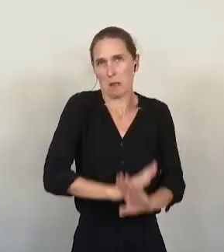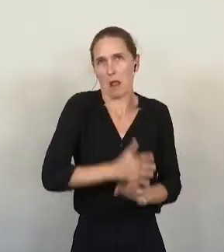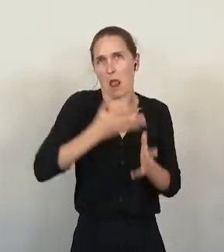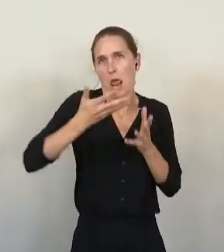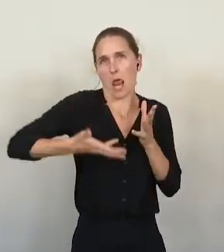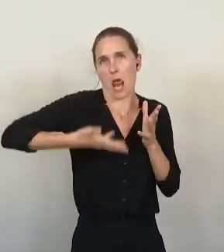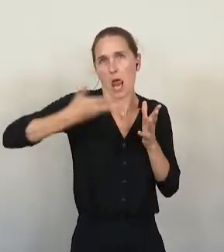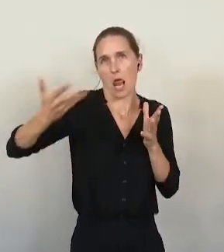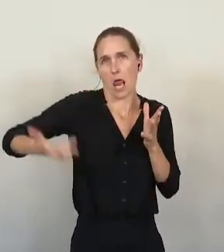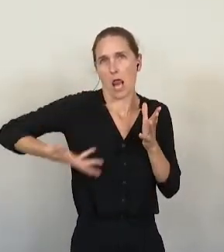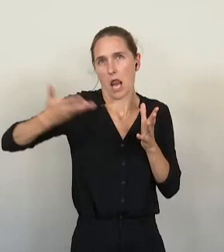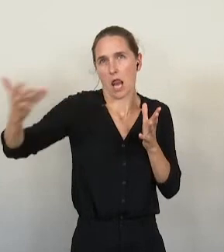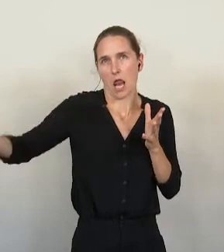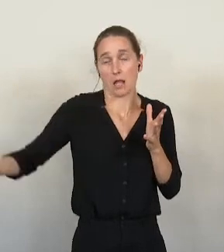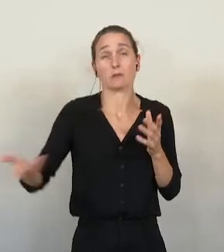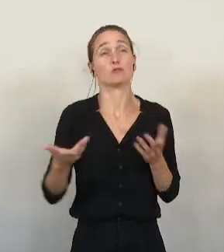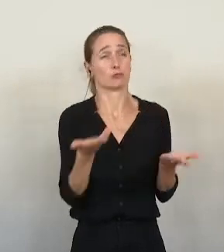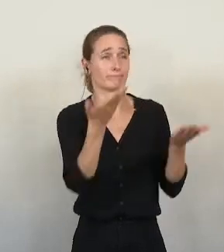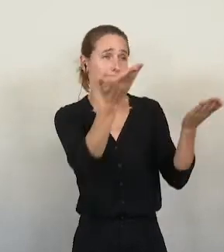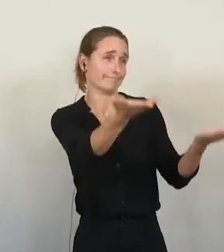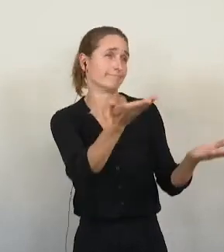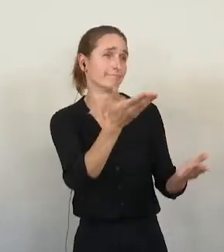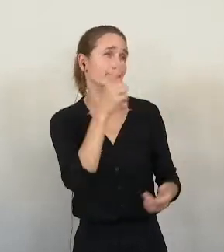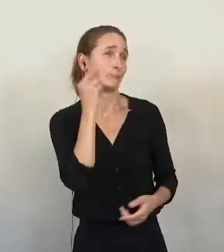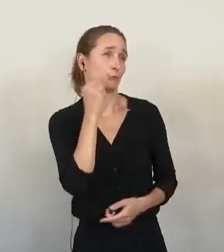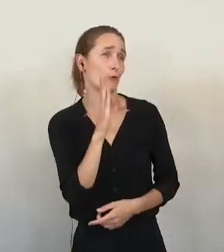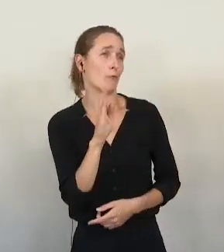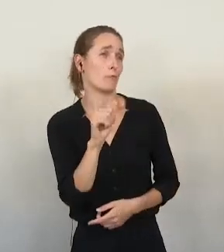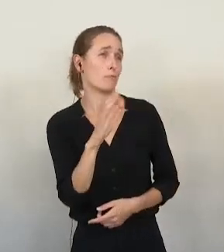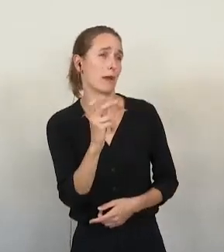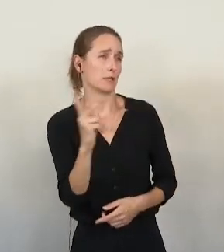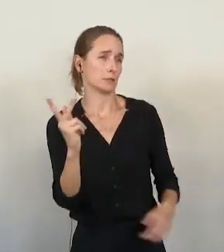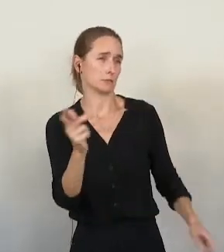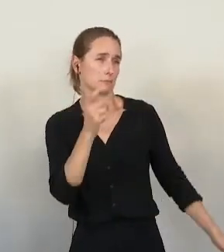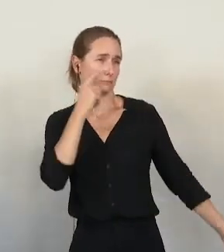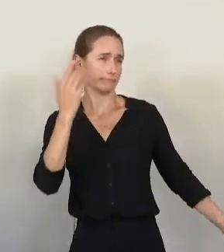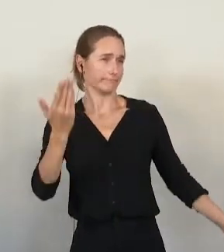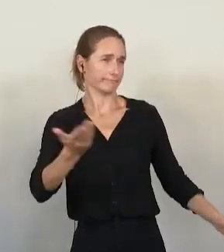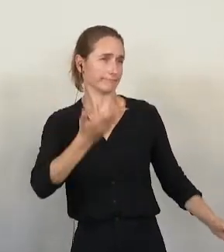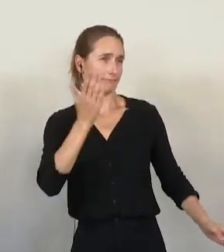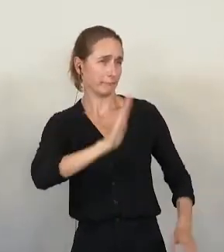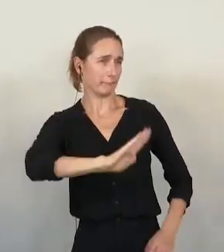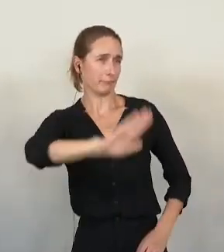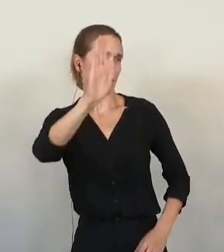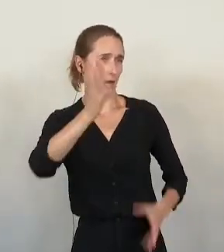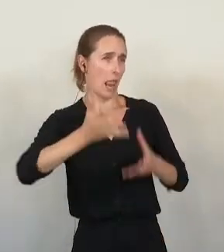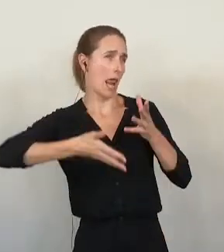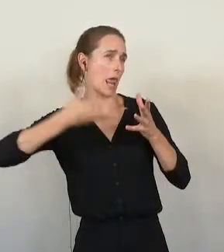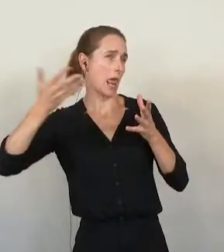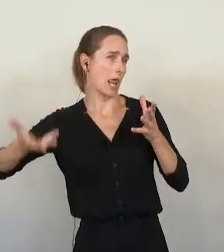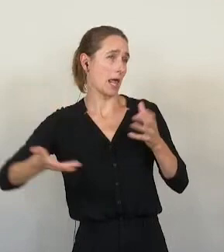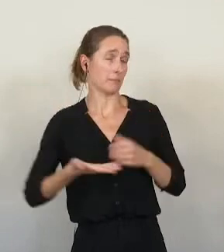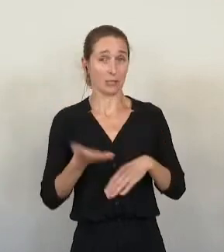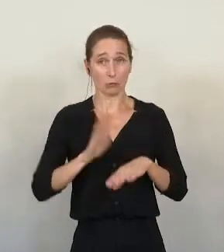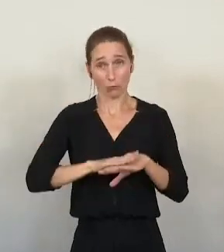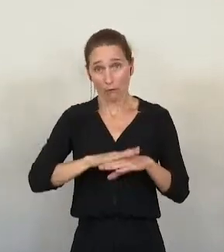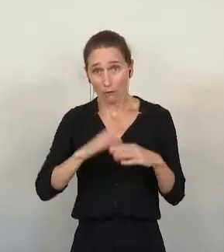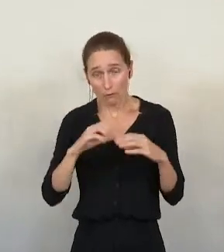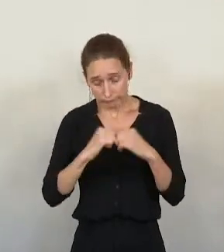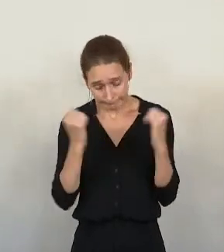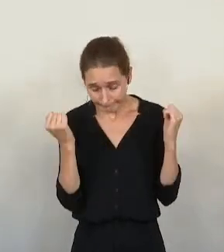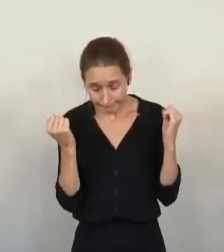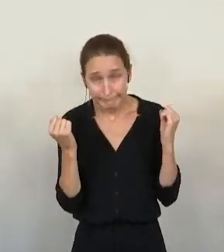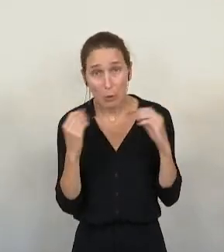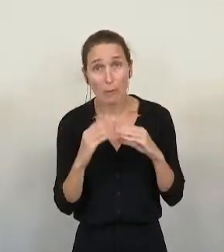Antoine Bach s'est fait le spécialiste. Vous ne manquez évidemment pas de vanter votre action, finalement assez maigre.